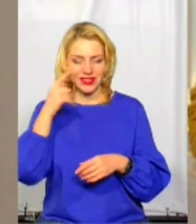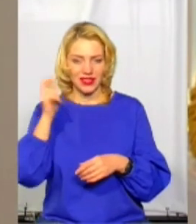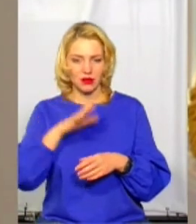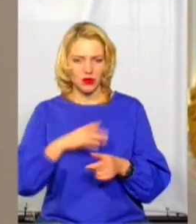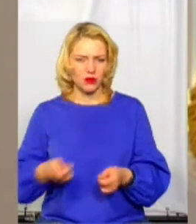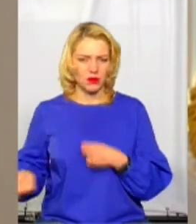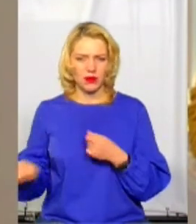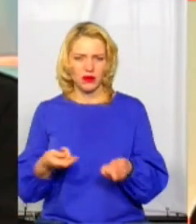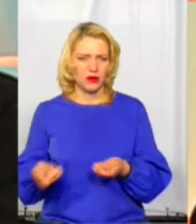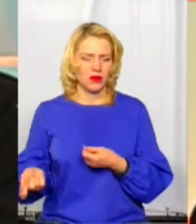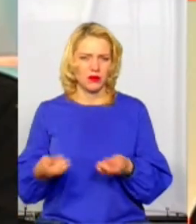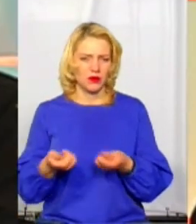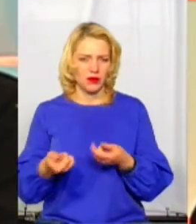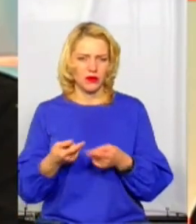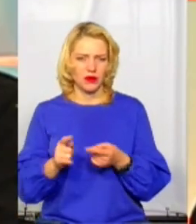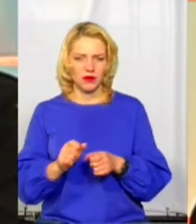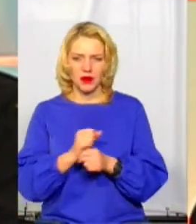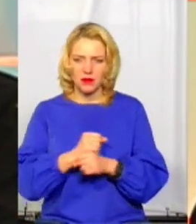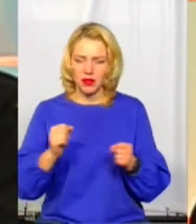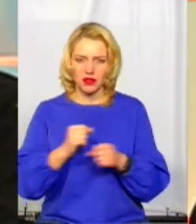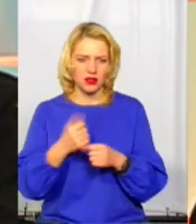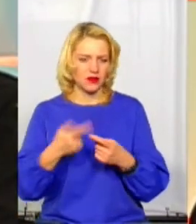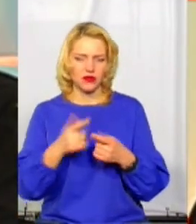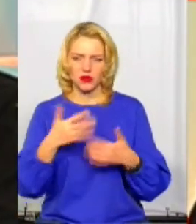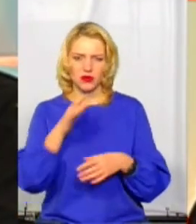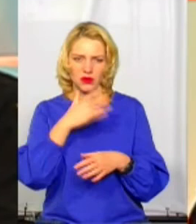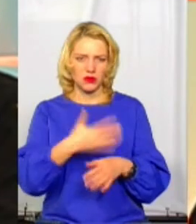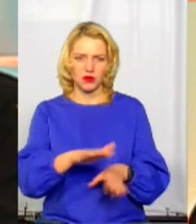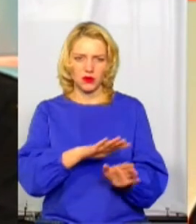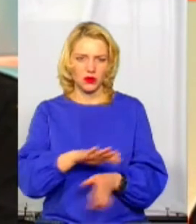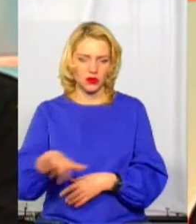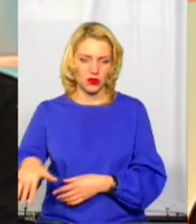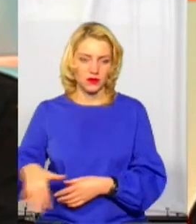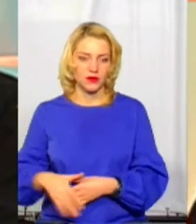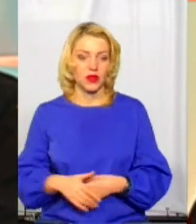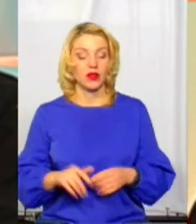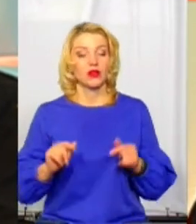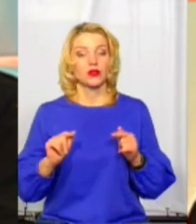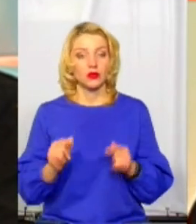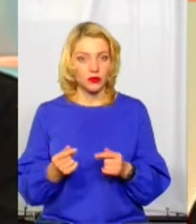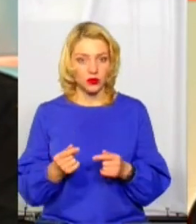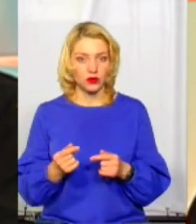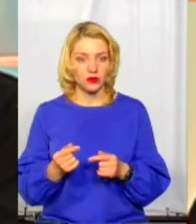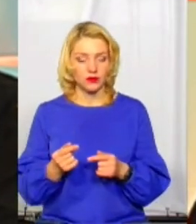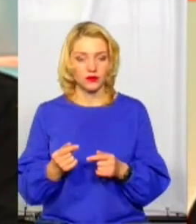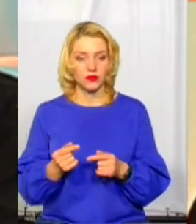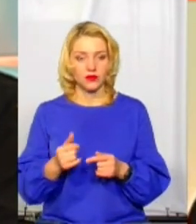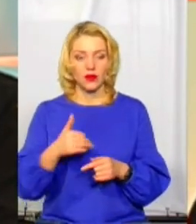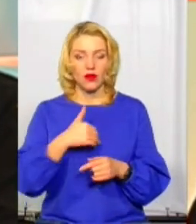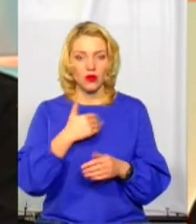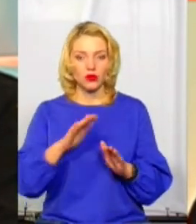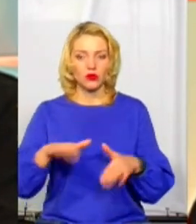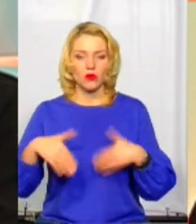велику кількість не сертифікованої продукції, пройшли. Незначна кількість порушень виявлялася. Тому, ну, хочу